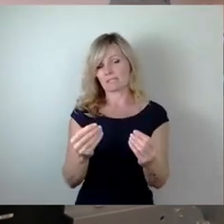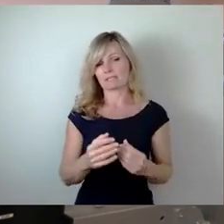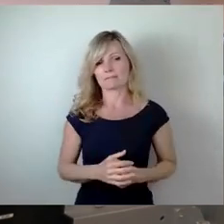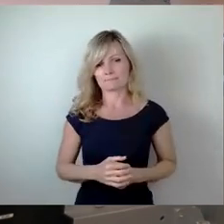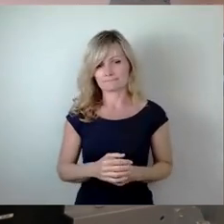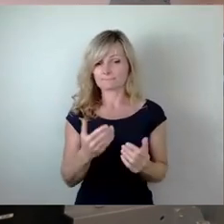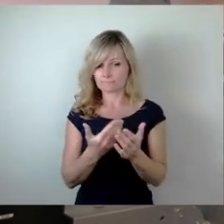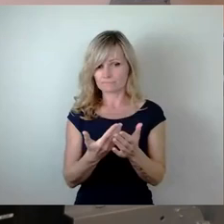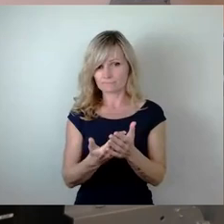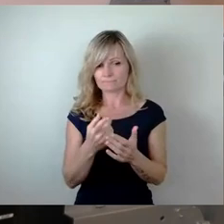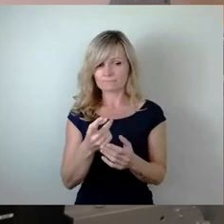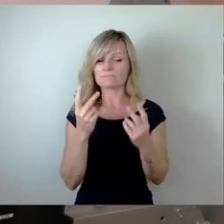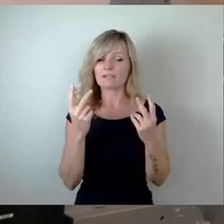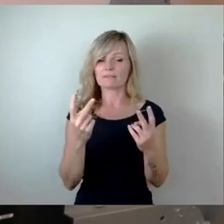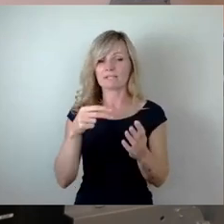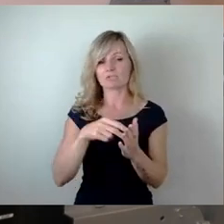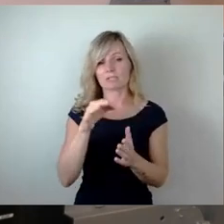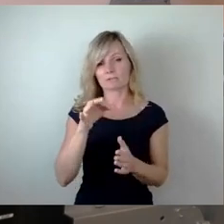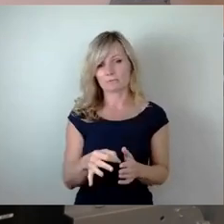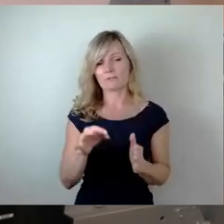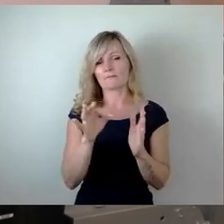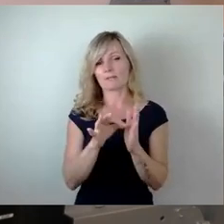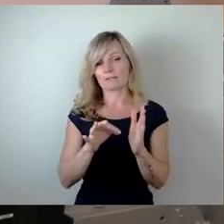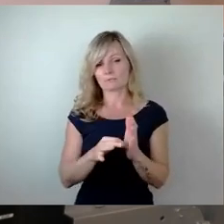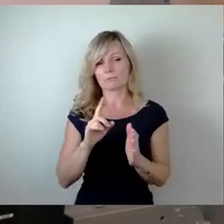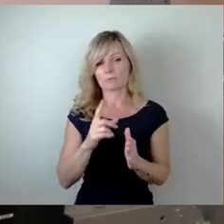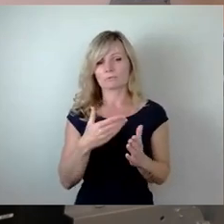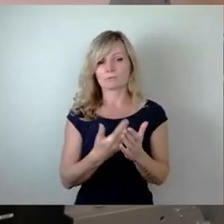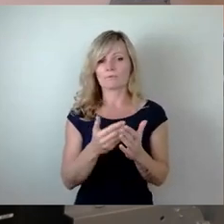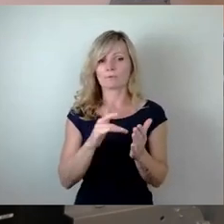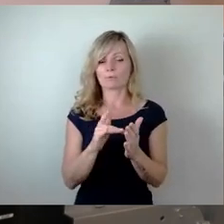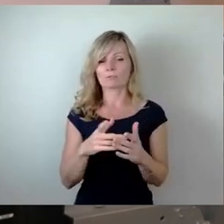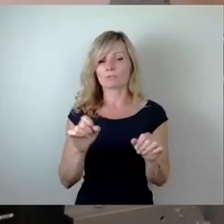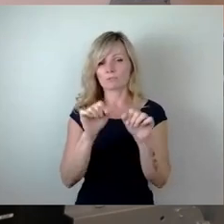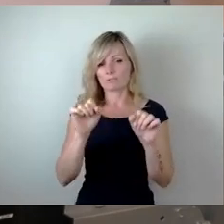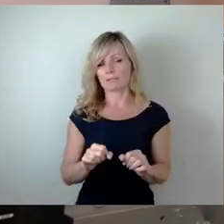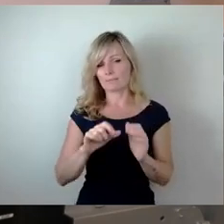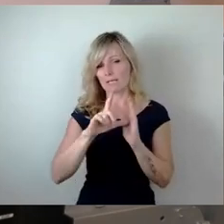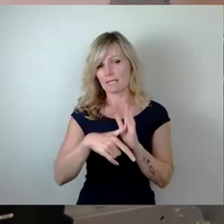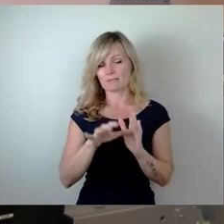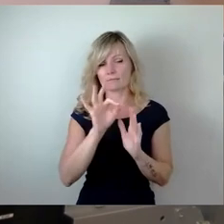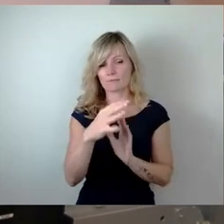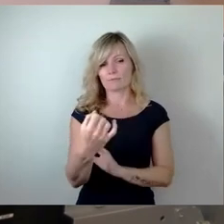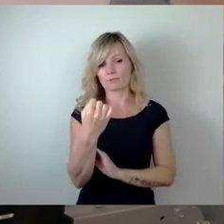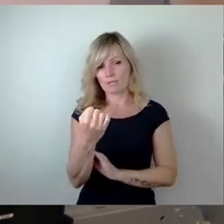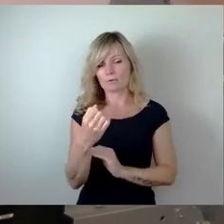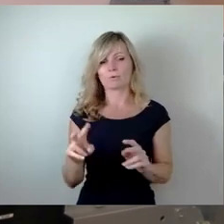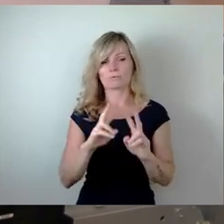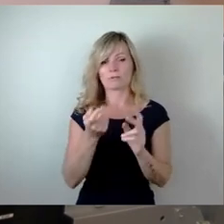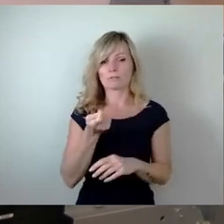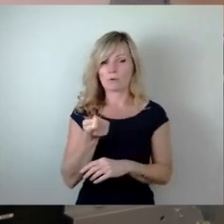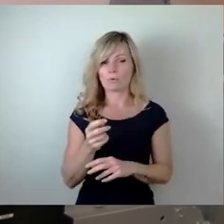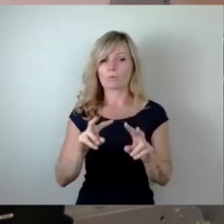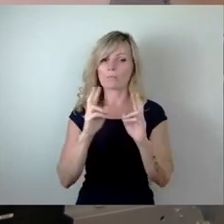Sie sind ein wichtiger Standortfaktor und haben aufgrund ihrer Systemleistungen zur Stärkung der Versorgung der Umwelt und des Klimaschutzes,